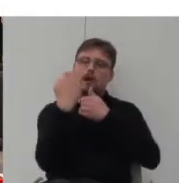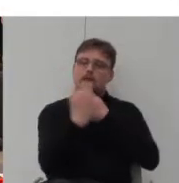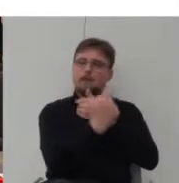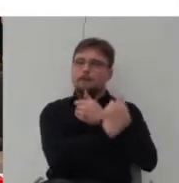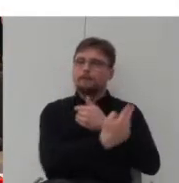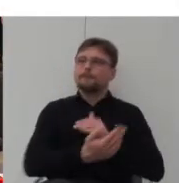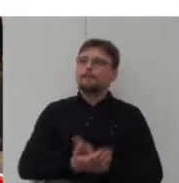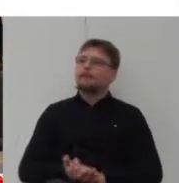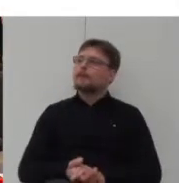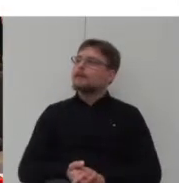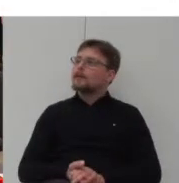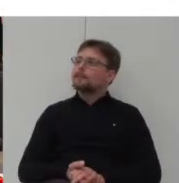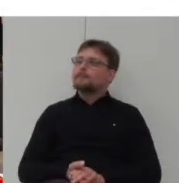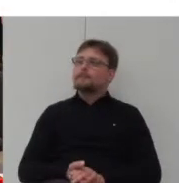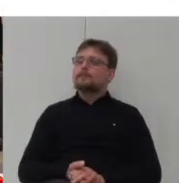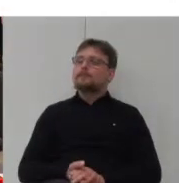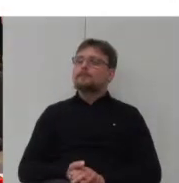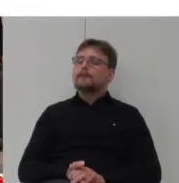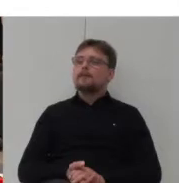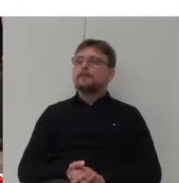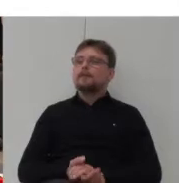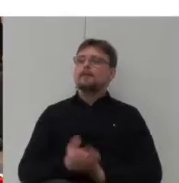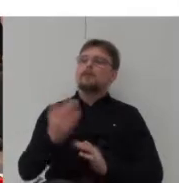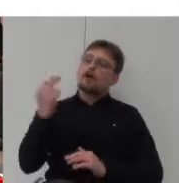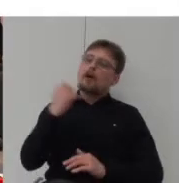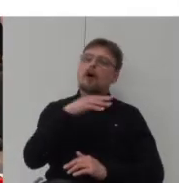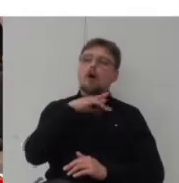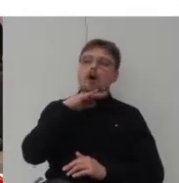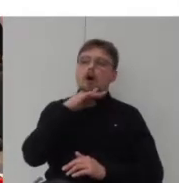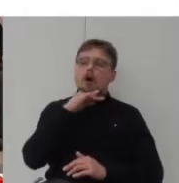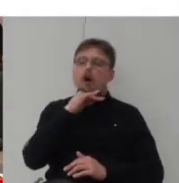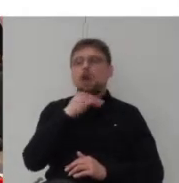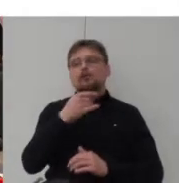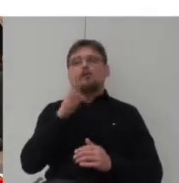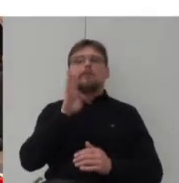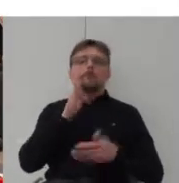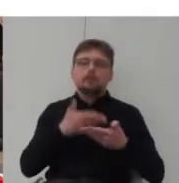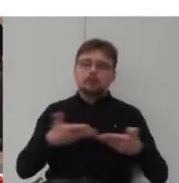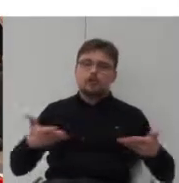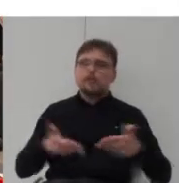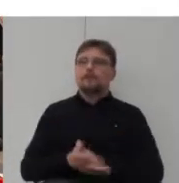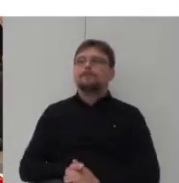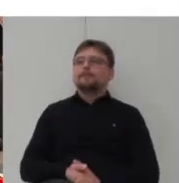Będą one malowane w kolorach ziemi, czyli w kolorze ochry, całej rozmiętości barwnej.